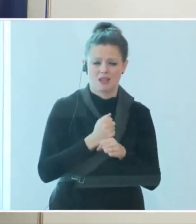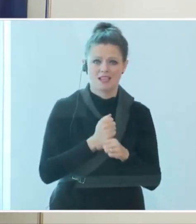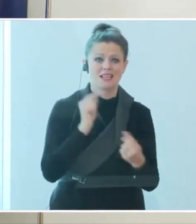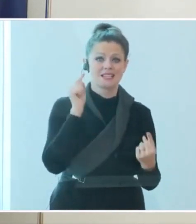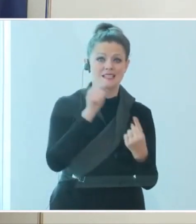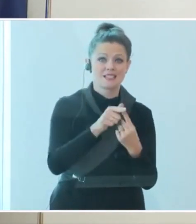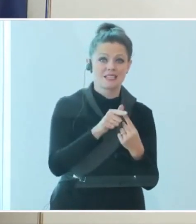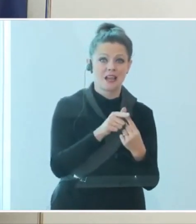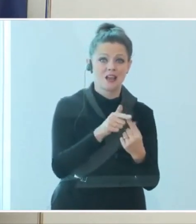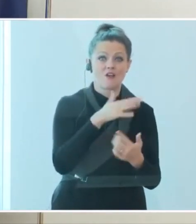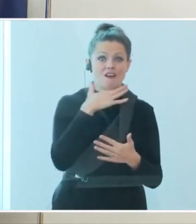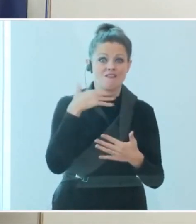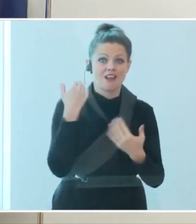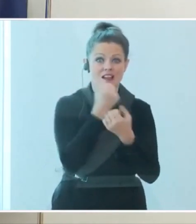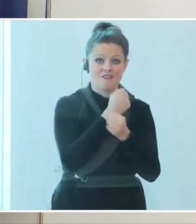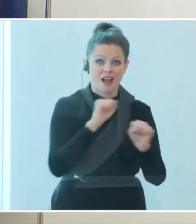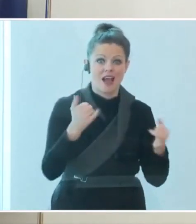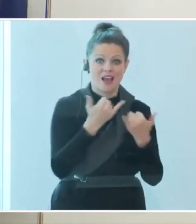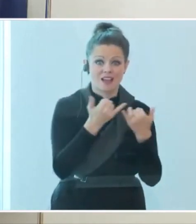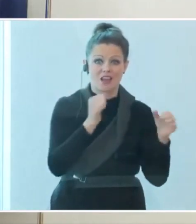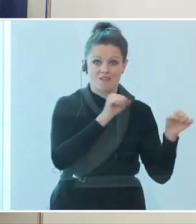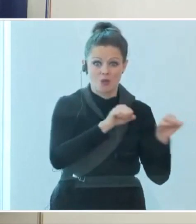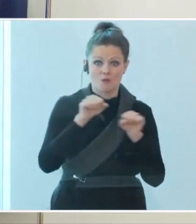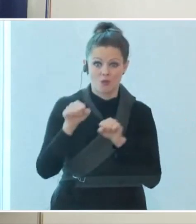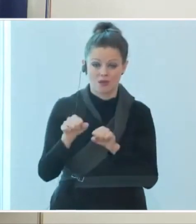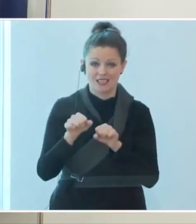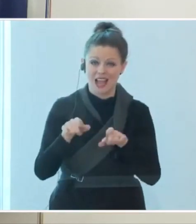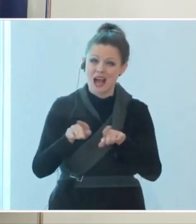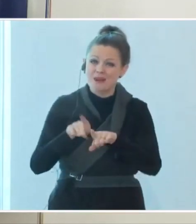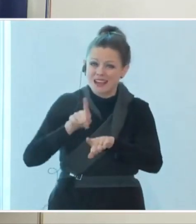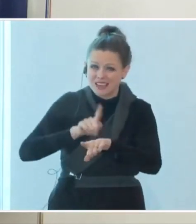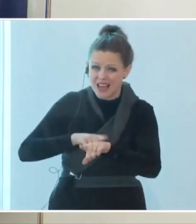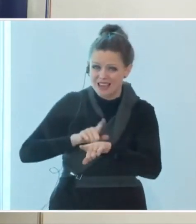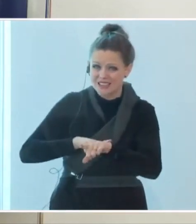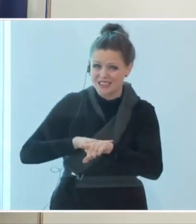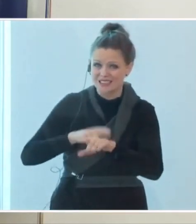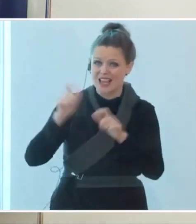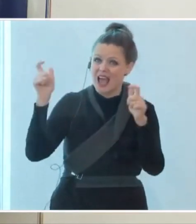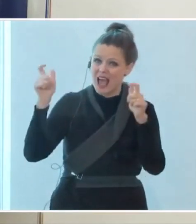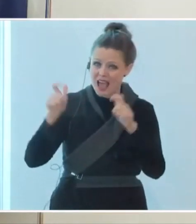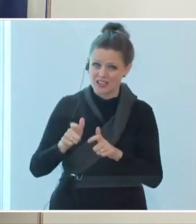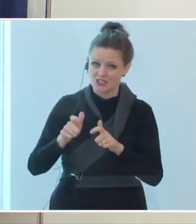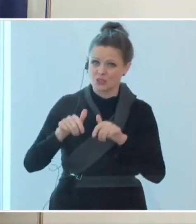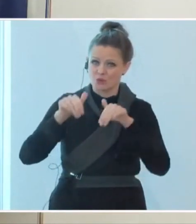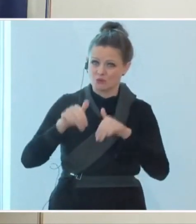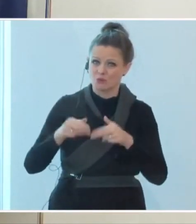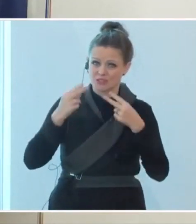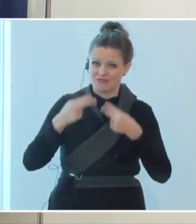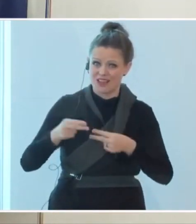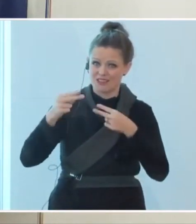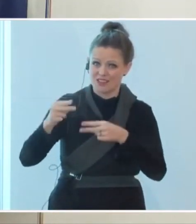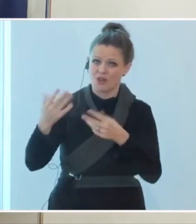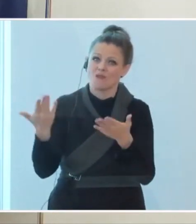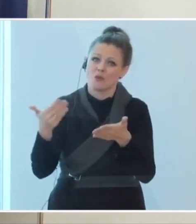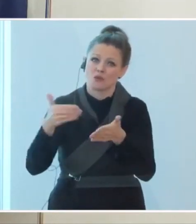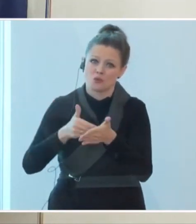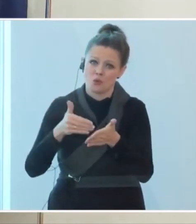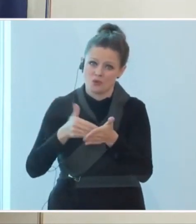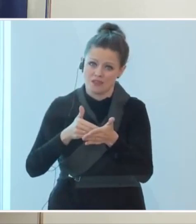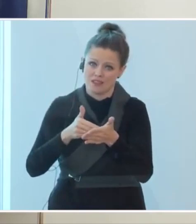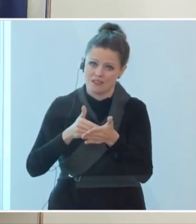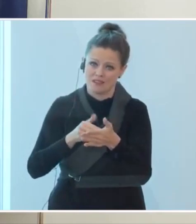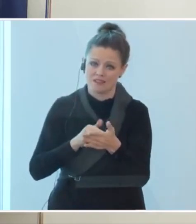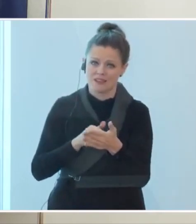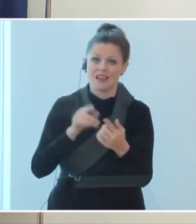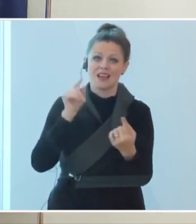möglich zu haben, aber gleichzeitig dort Einschränkungen weiter vorzunehmen, wo sie notwendig sind, damit wir